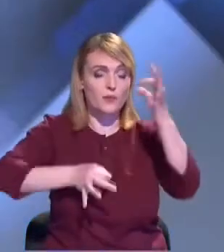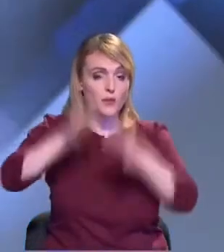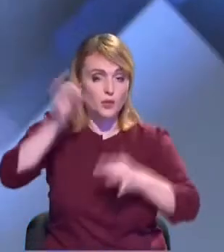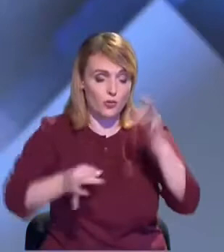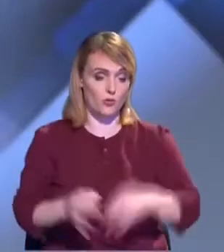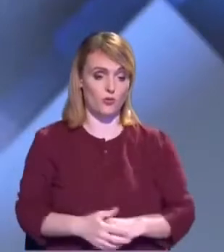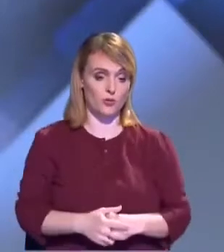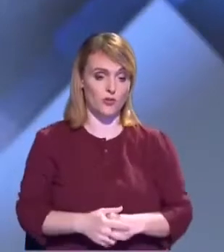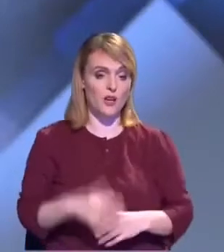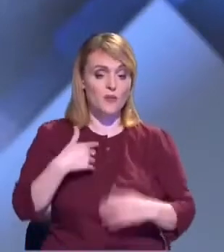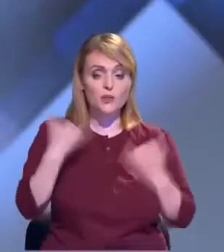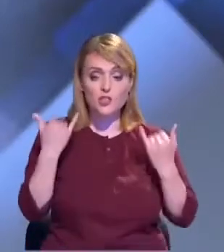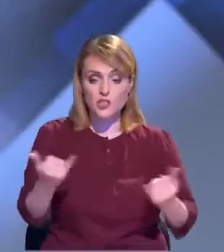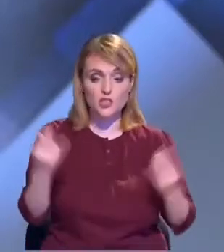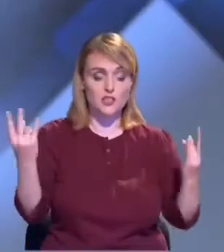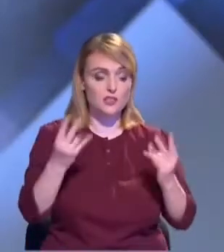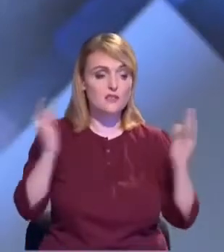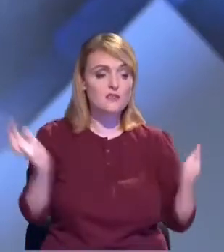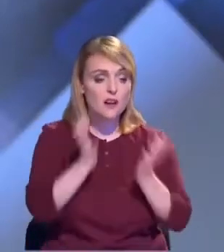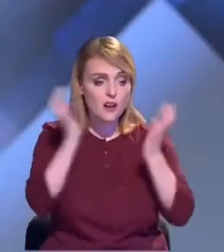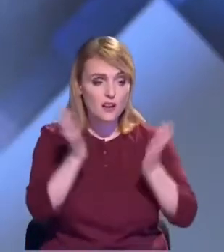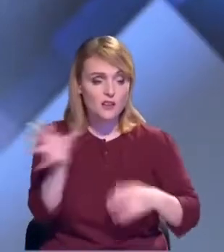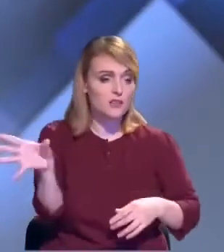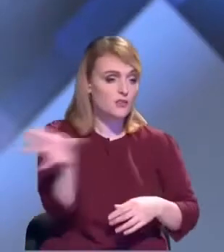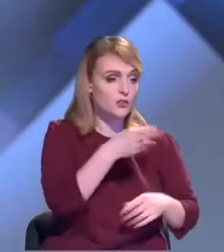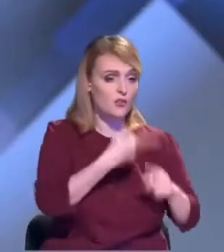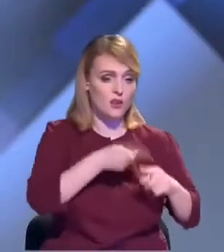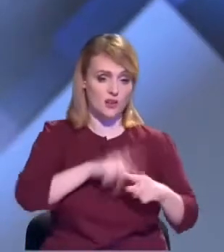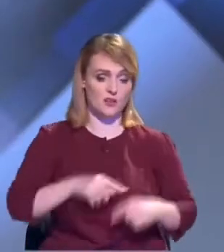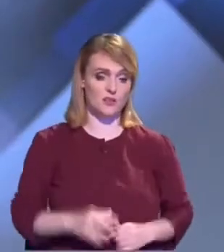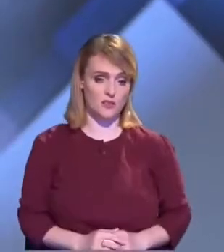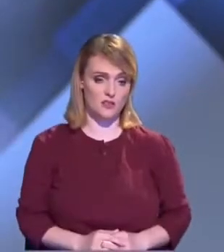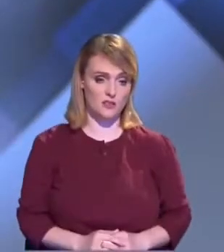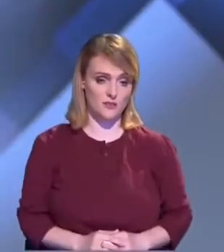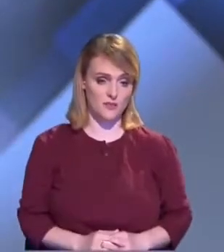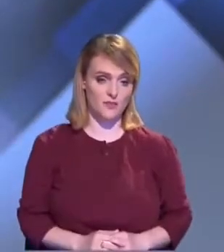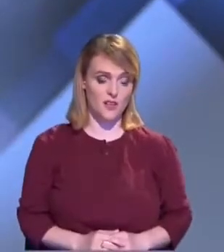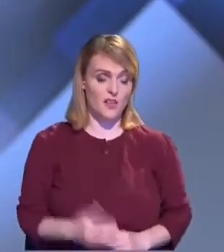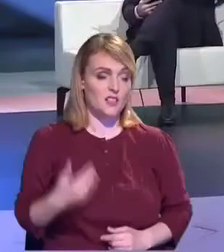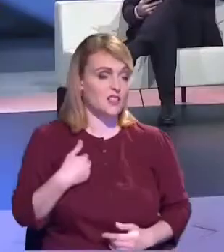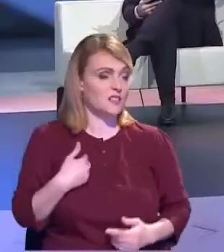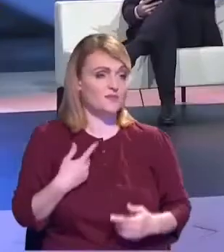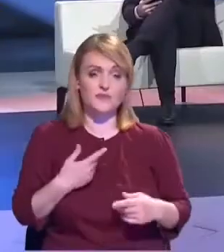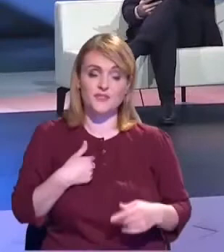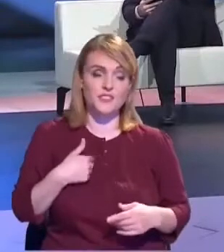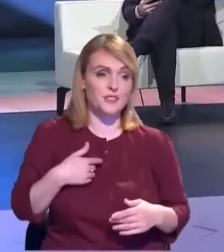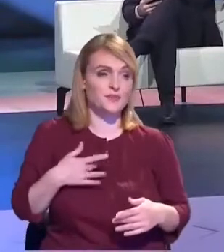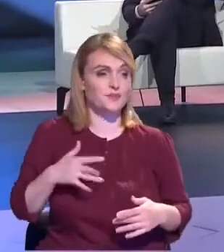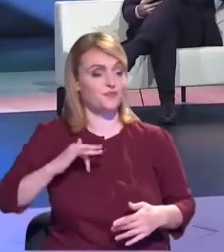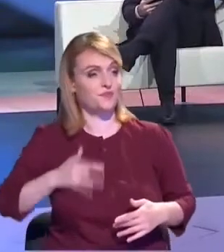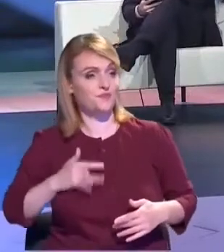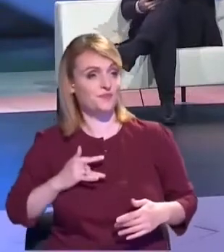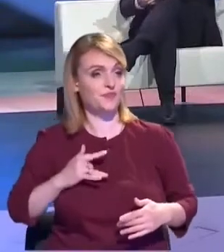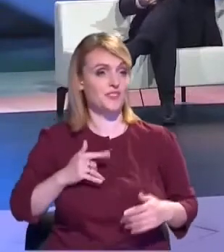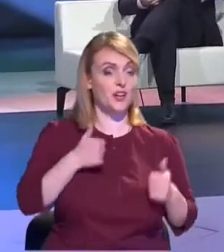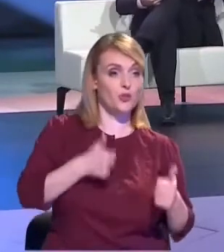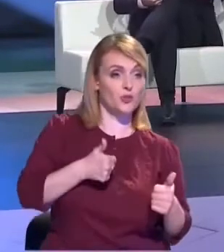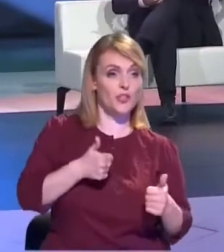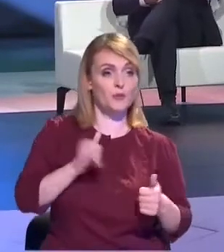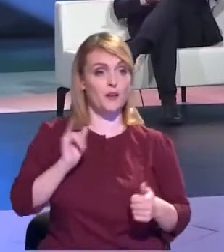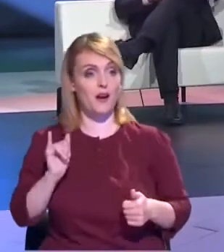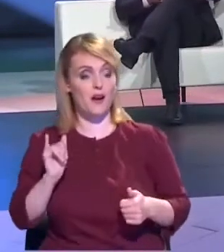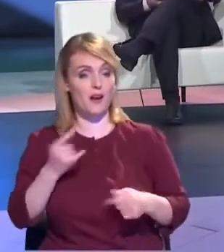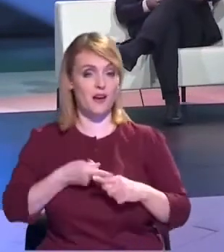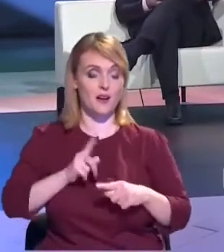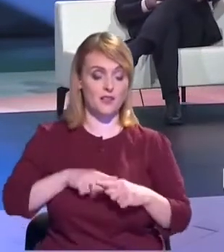de clarificat. Sunt rentabile sau nu sunt rentabile? Domnule Sula, în opinia dumneavoastră, de fapt, și